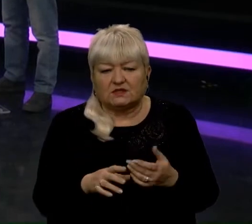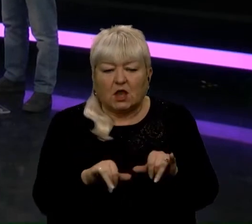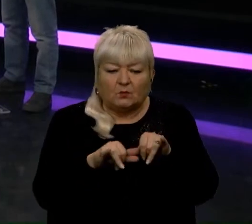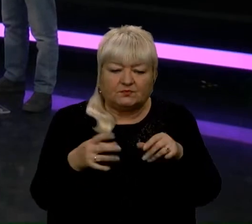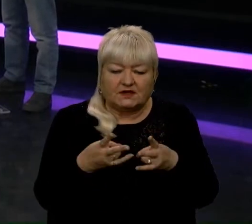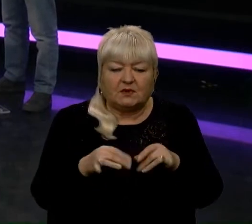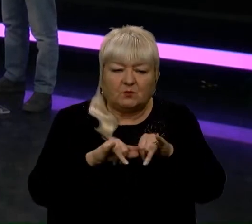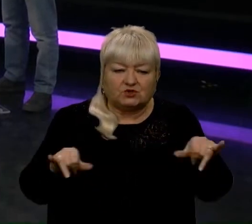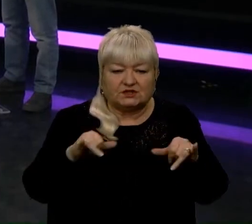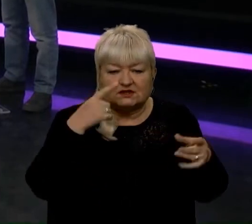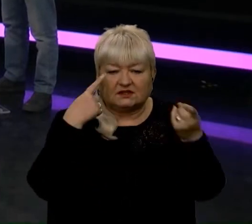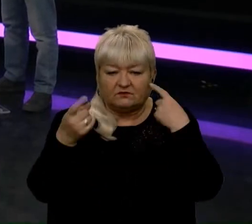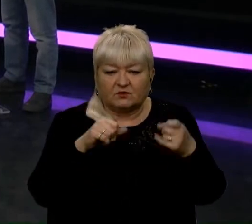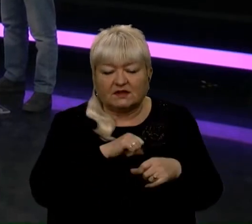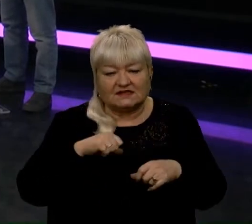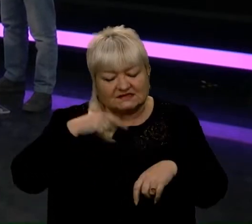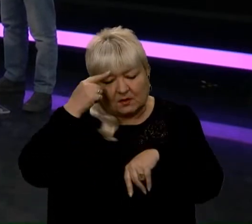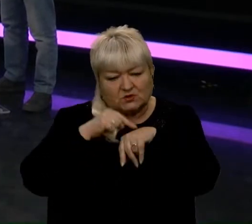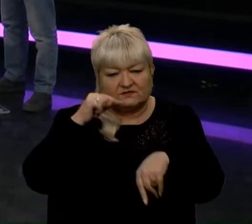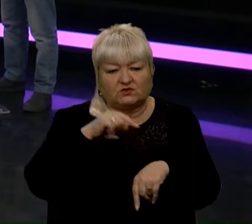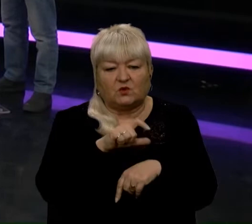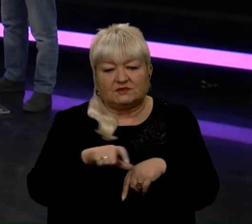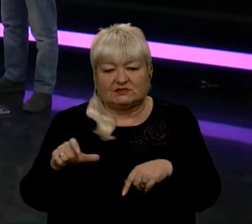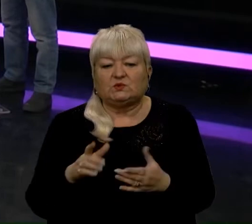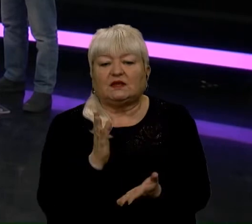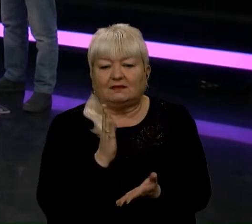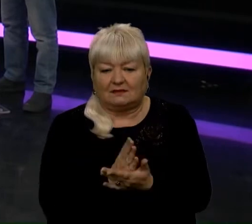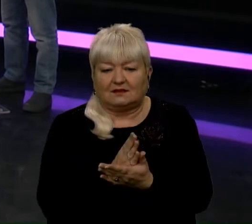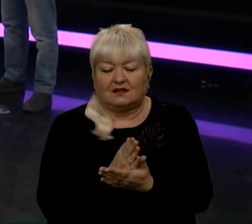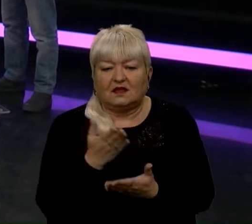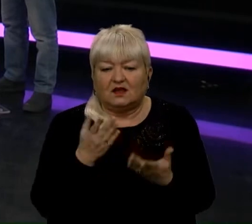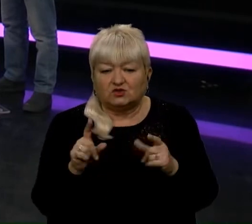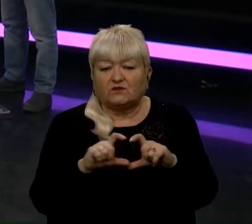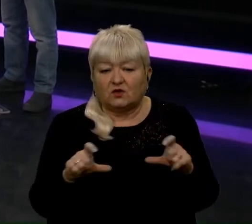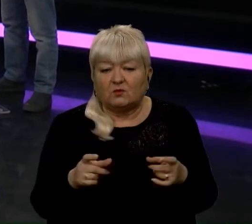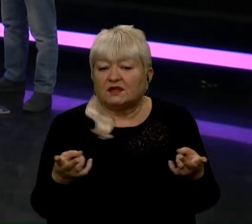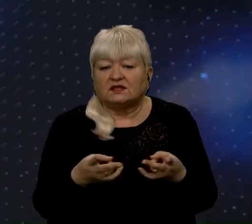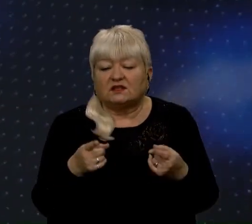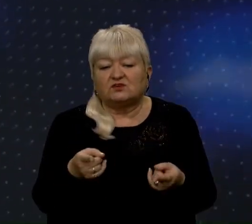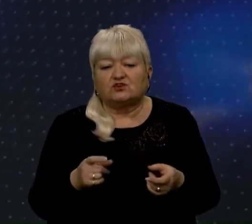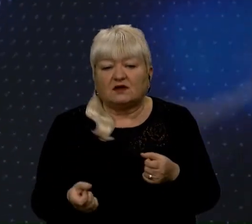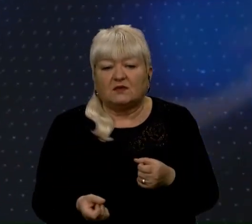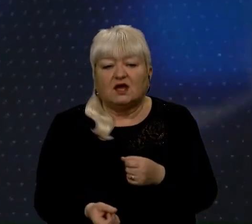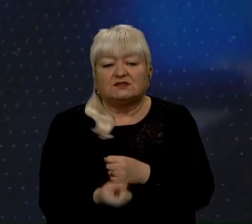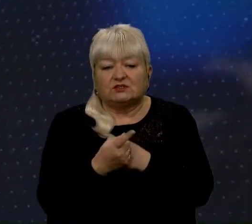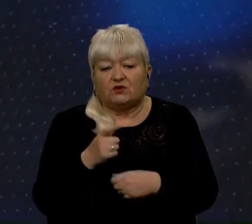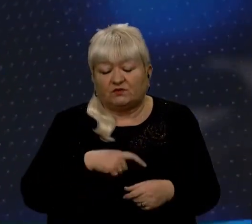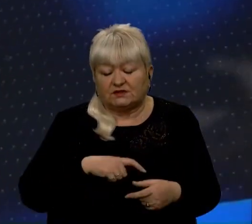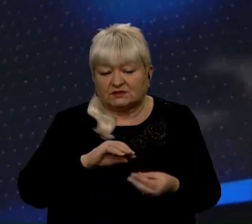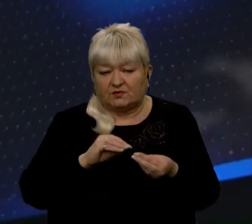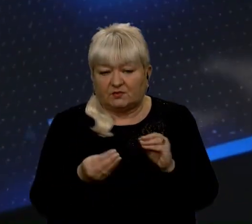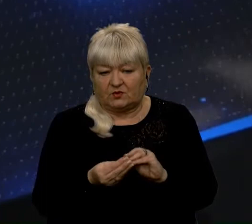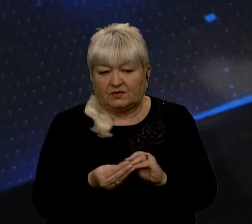самосвідомість людей переважно є. Якщо ви компанія, для чого вам на порожньому місці собі створювати проблеми? Щоб добровільно